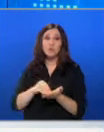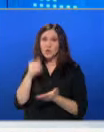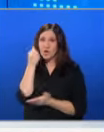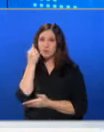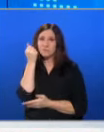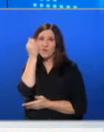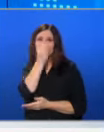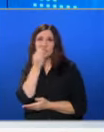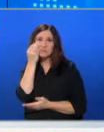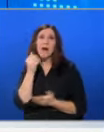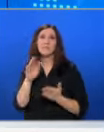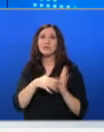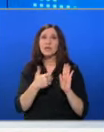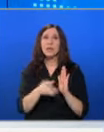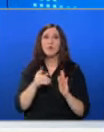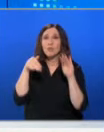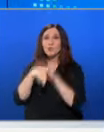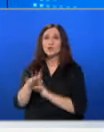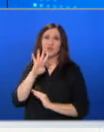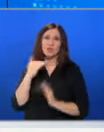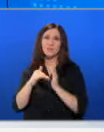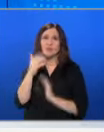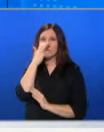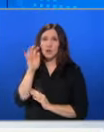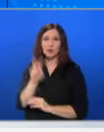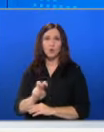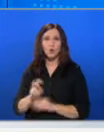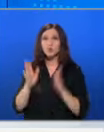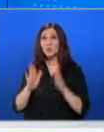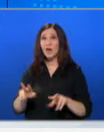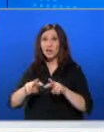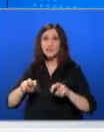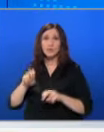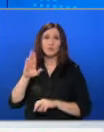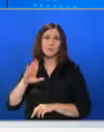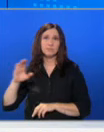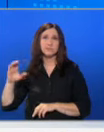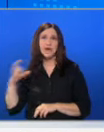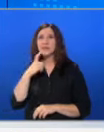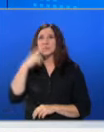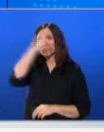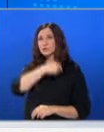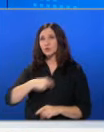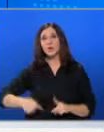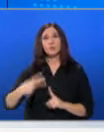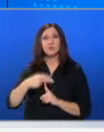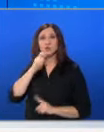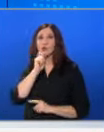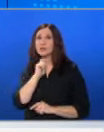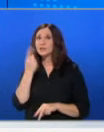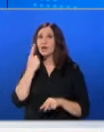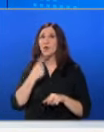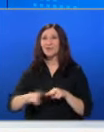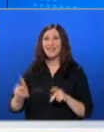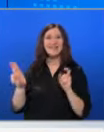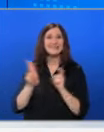в която потънаха 4,5 милиарда долара. Това установява разследването на BBC. За Банете журналистът Йордан